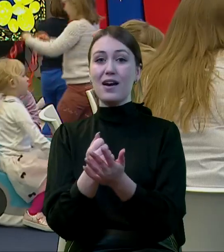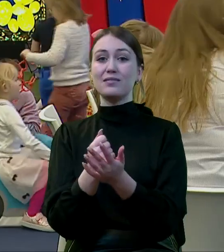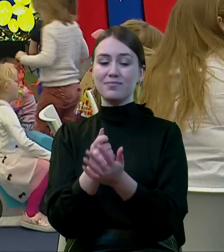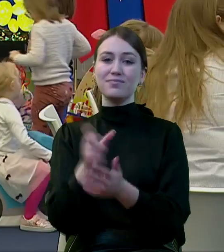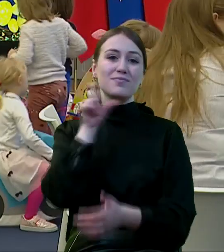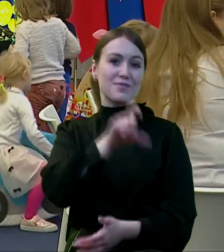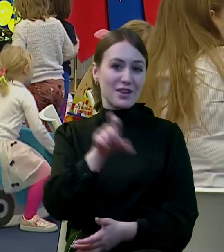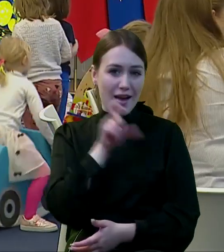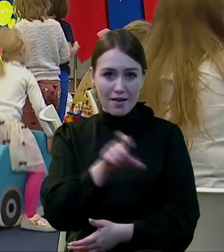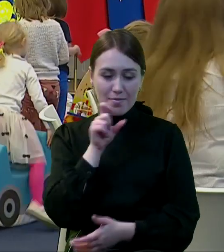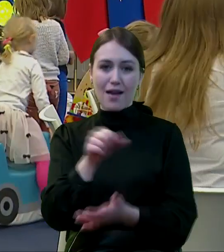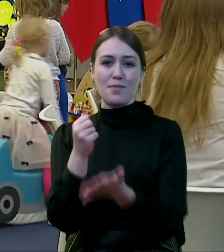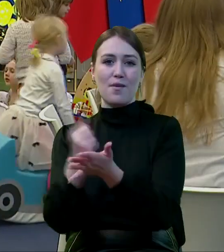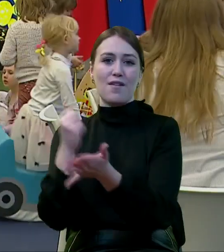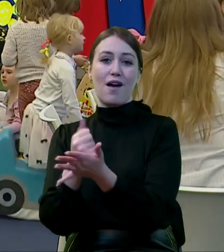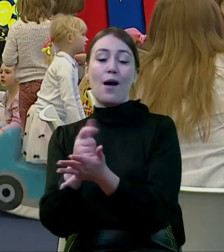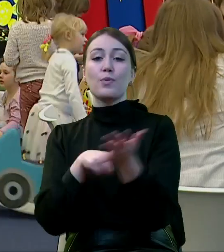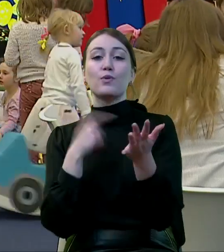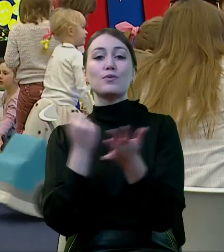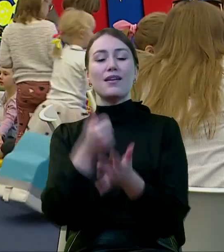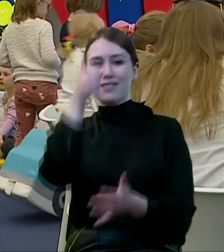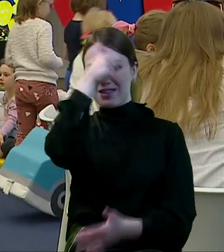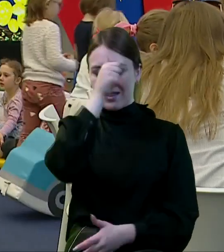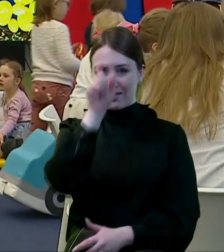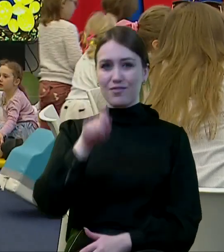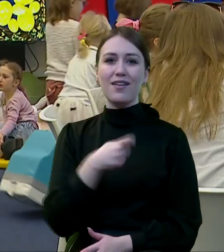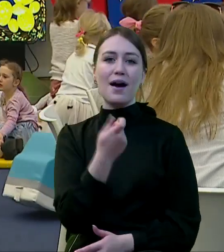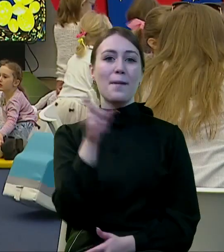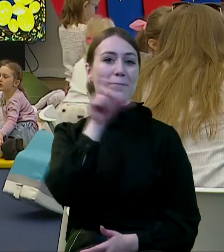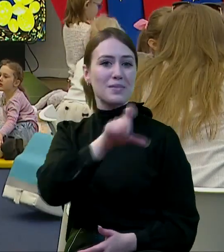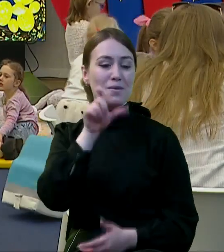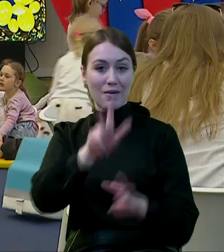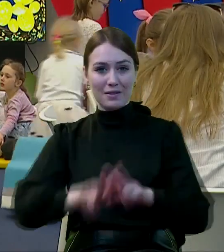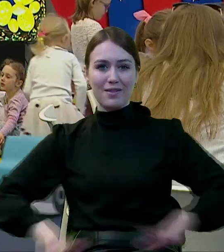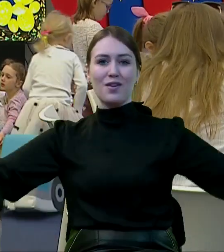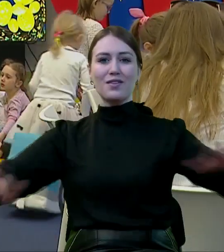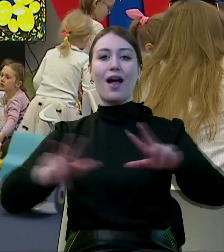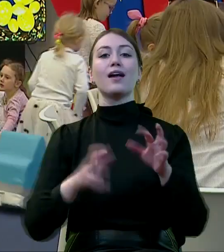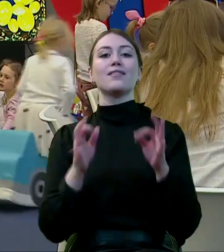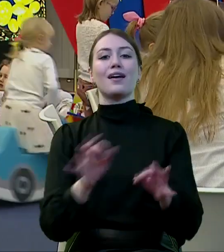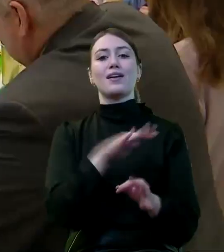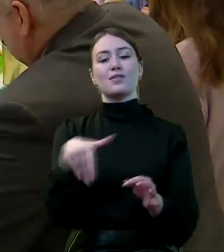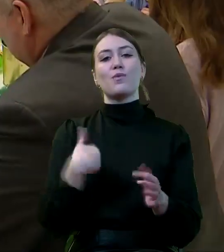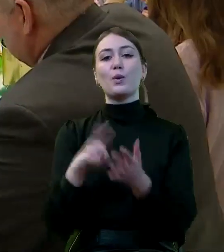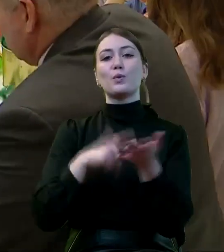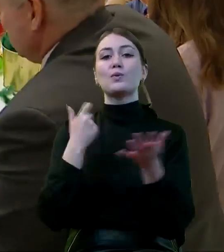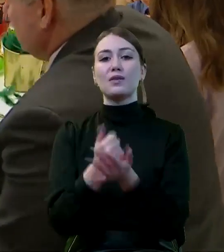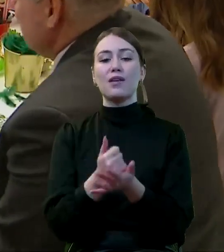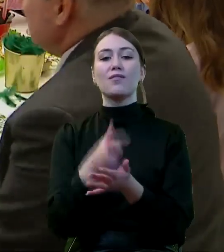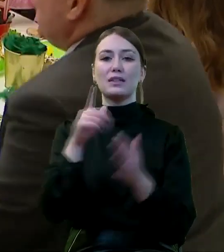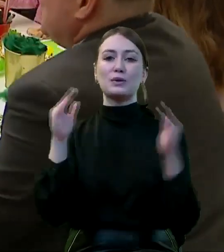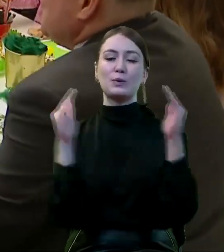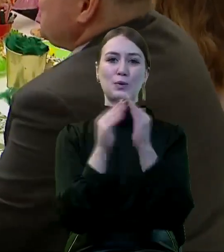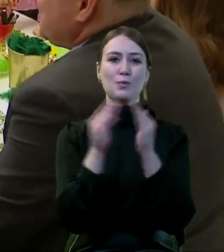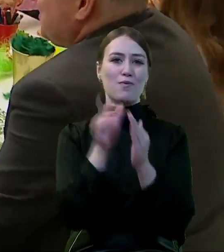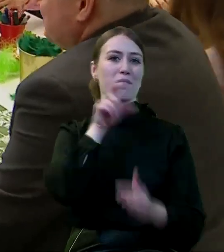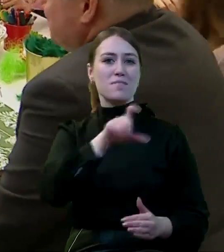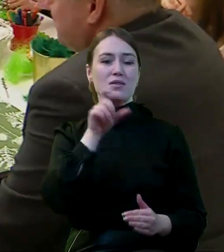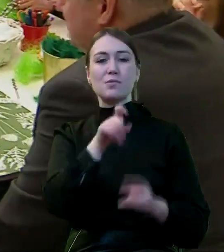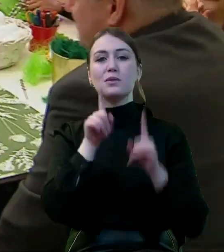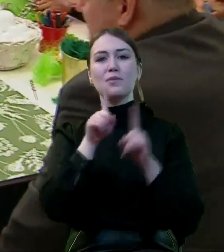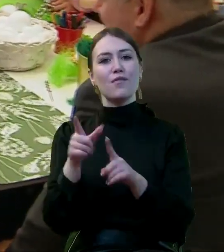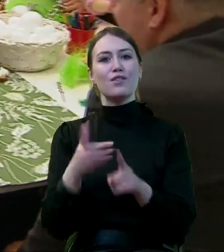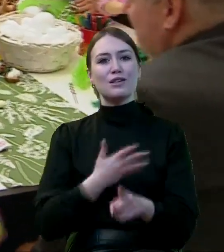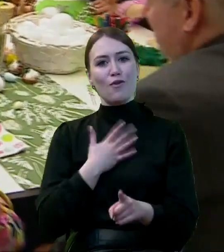przemocy. Do tej pory ustawa się nazywała o przemocy w rodzinie, teraz mamy ustawę o przemocy domowej. Przede wszystkim